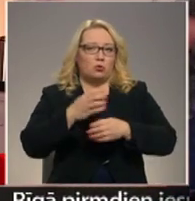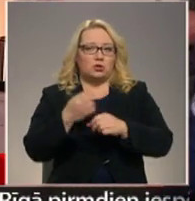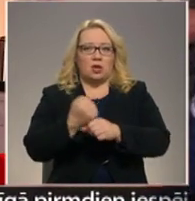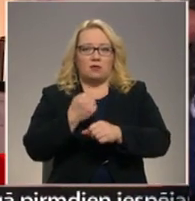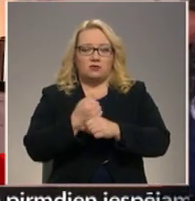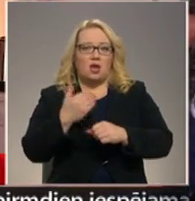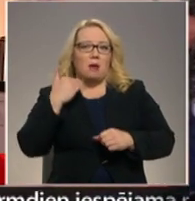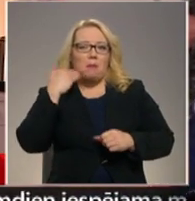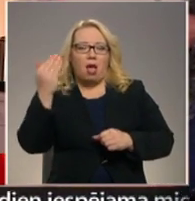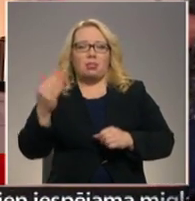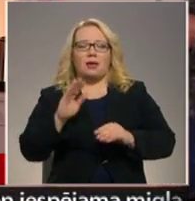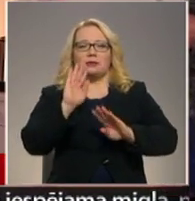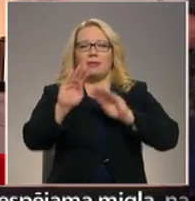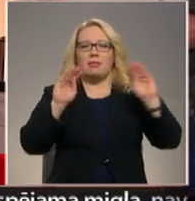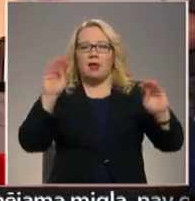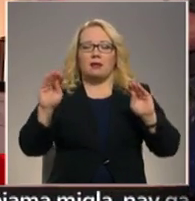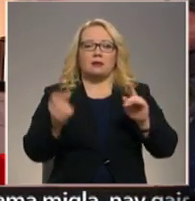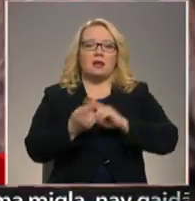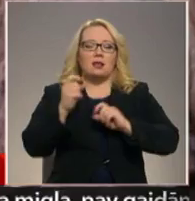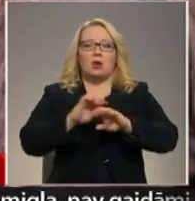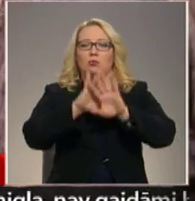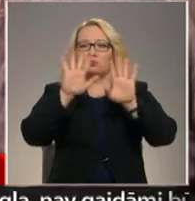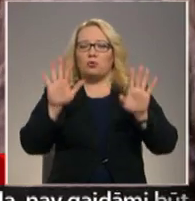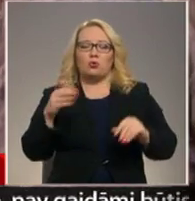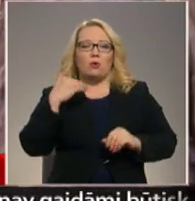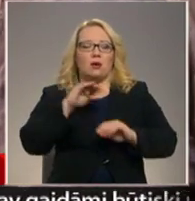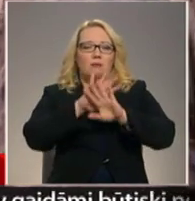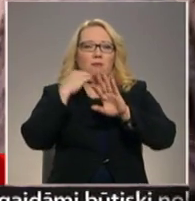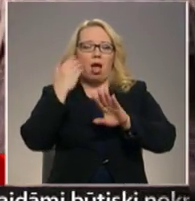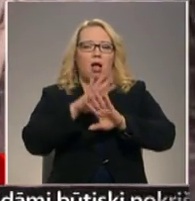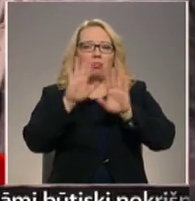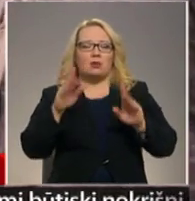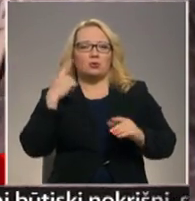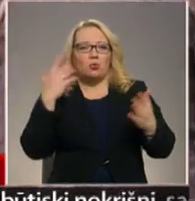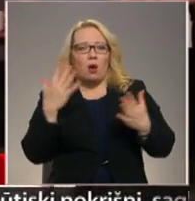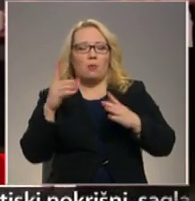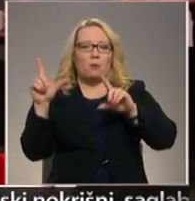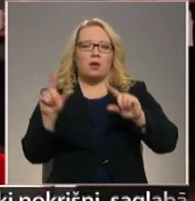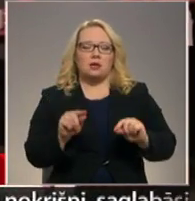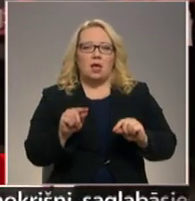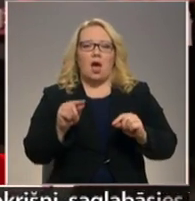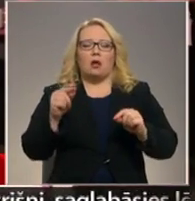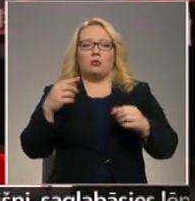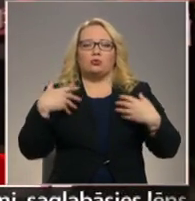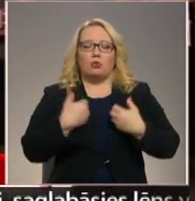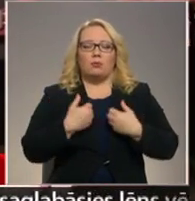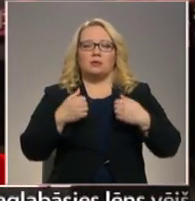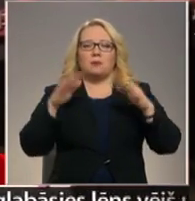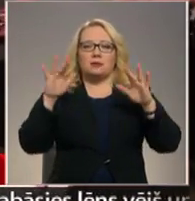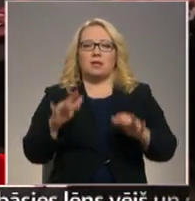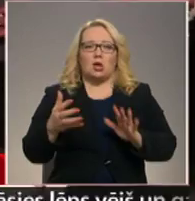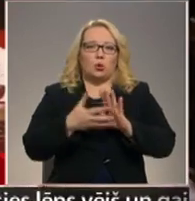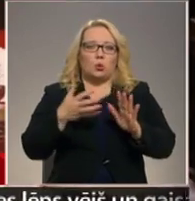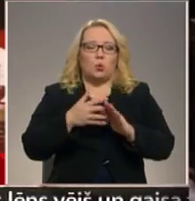Baltais un gaumīgais interiērs radīts, lai uzbūrtu baltas domas un mazinātu skumņus par sniega trūkumu svētku gaidīšanas